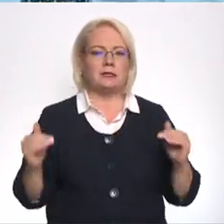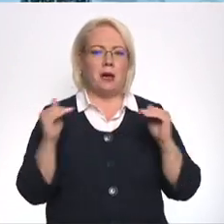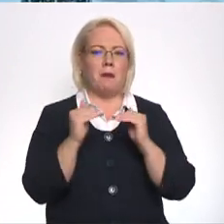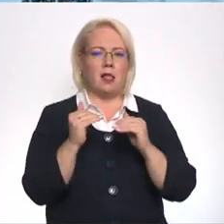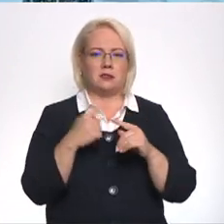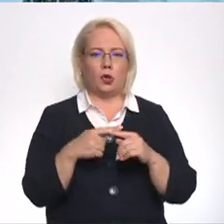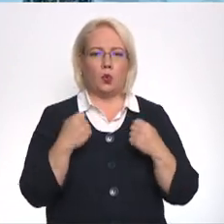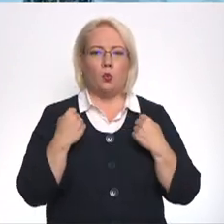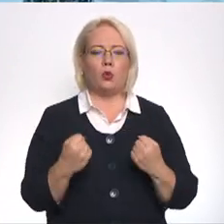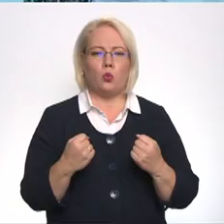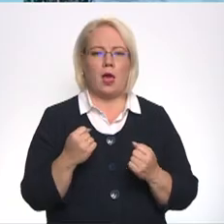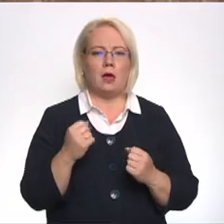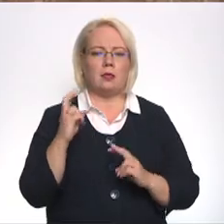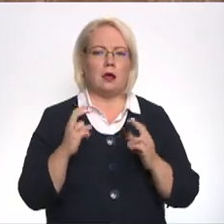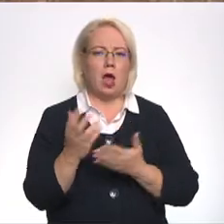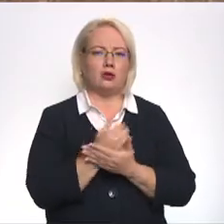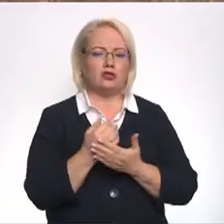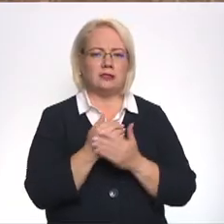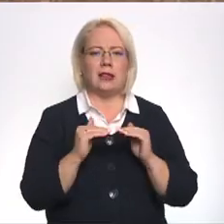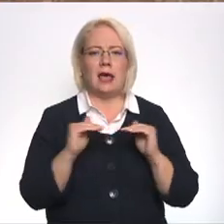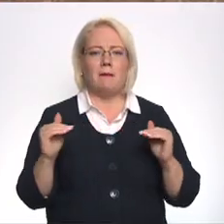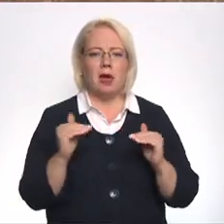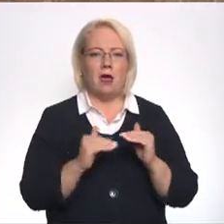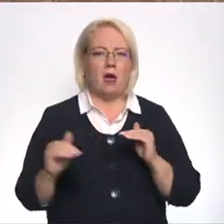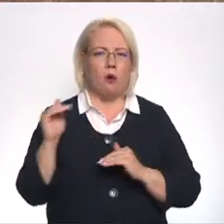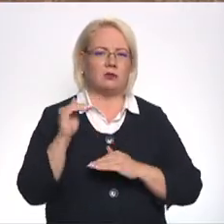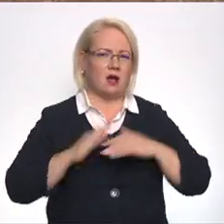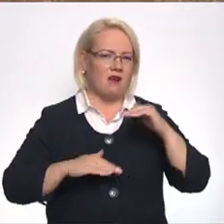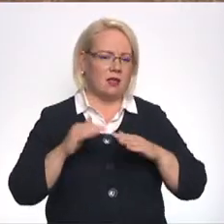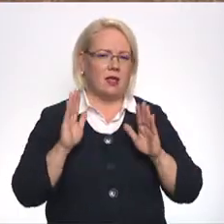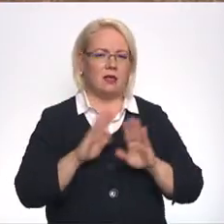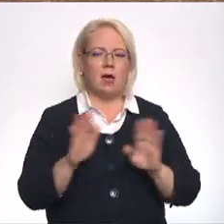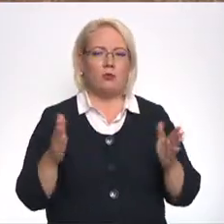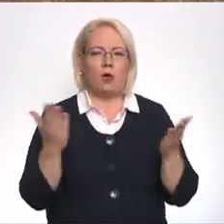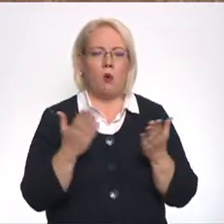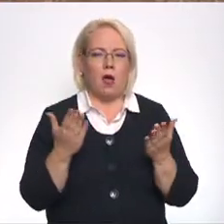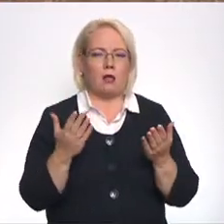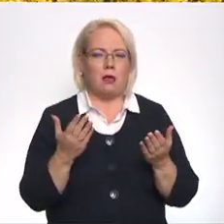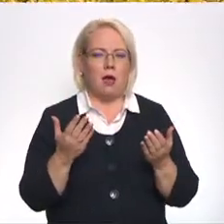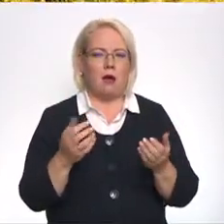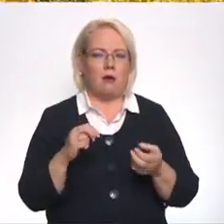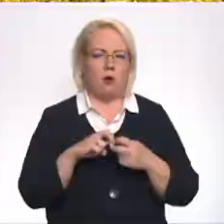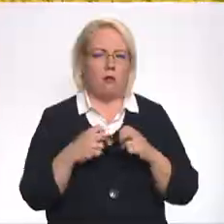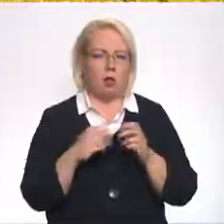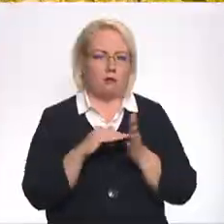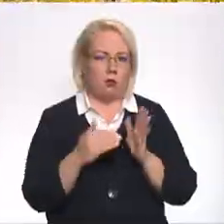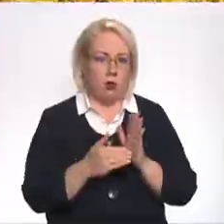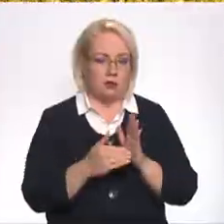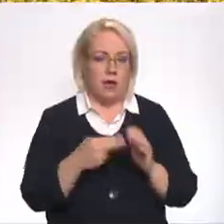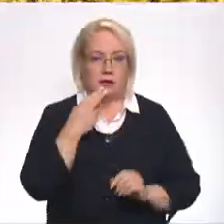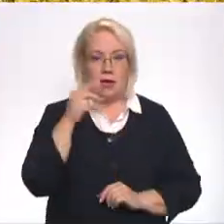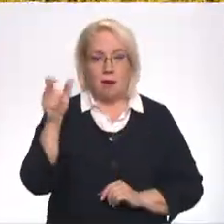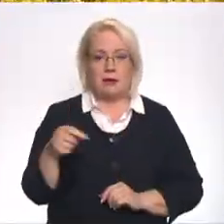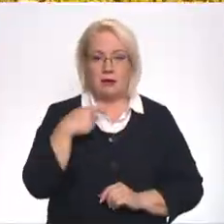noturēt to ražas līmeni, pietiekoši augstu, lai mēs nebūtu kaut kā nenonākt kritiskās situācijās. Saimnieks teica, ka